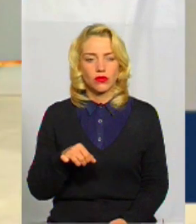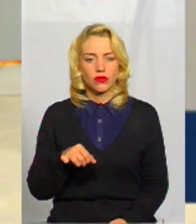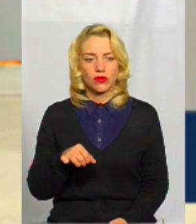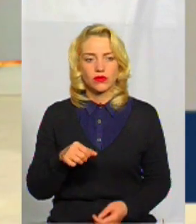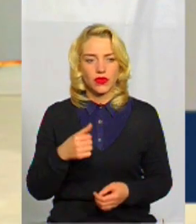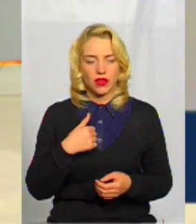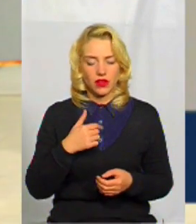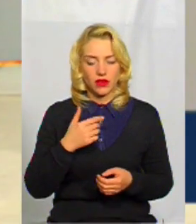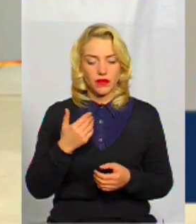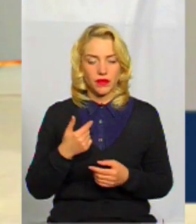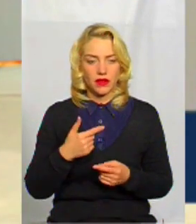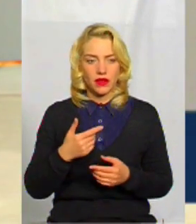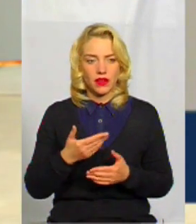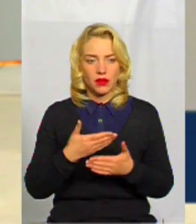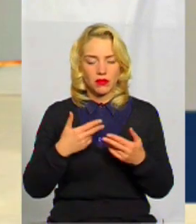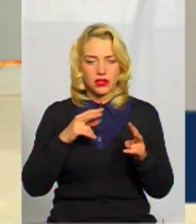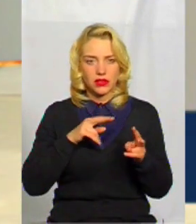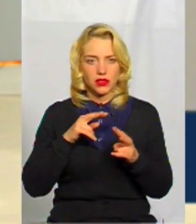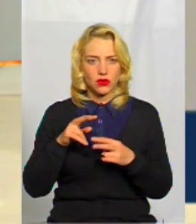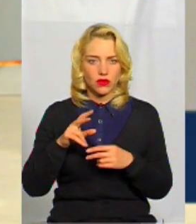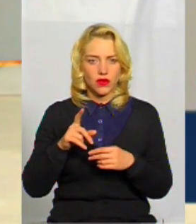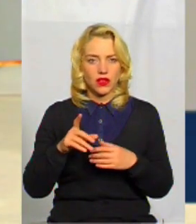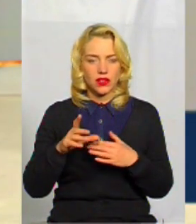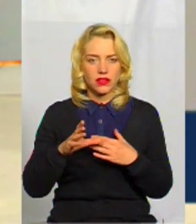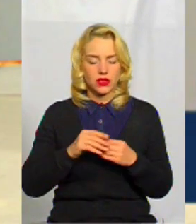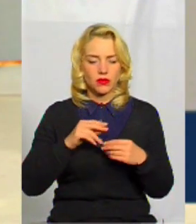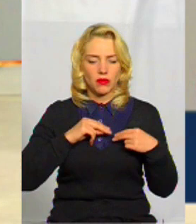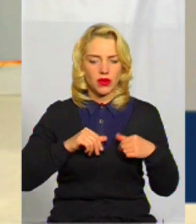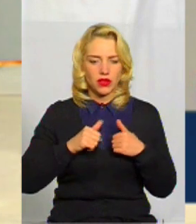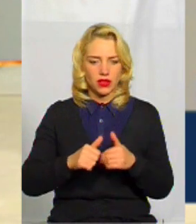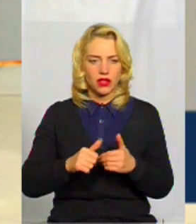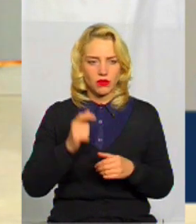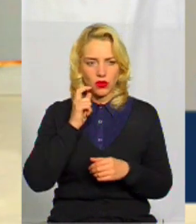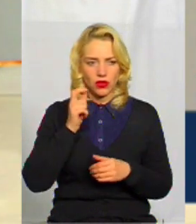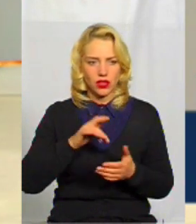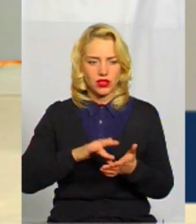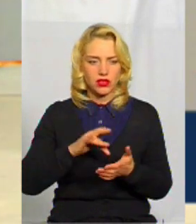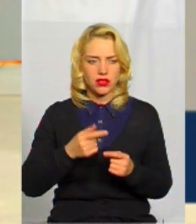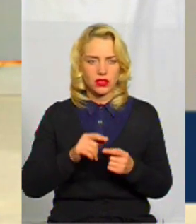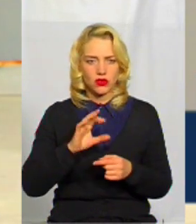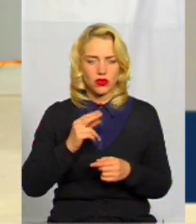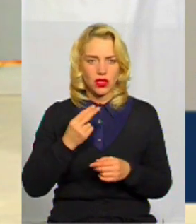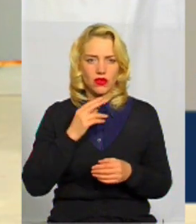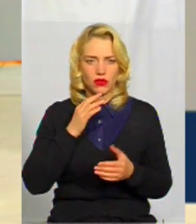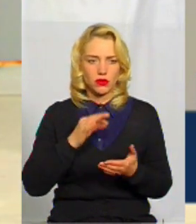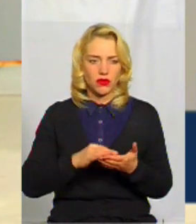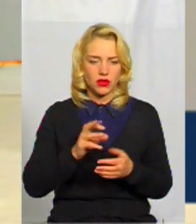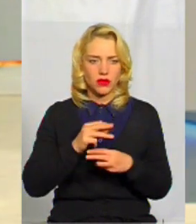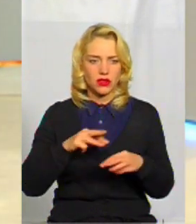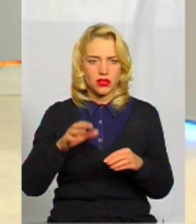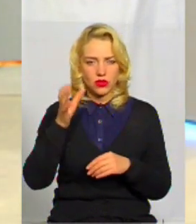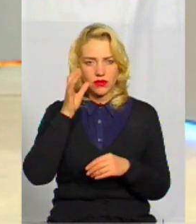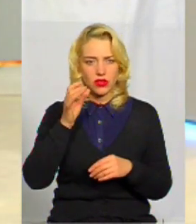школу цього року приймала участь. Ми започаткували разом з нашими партнерами Українським центром корпоративно-соціальної відповідальності та Міністерством освіти